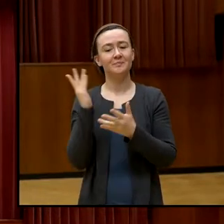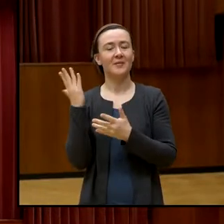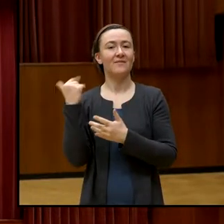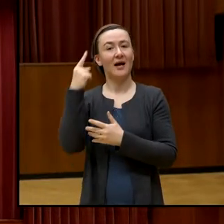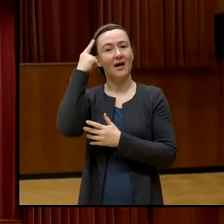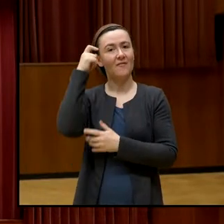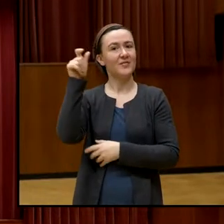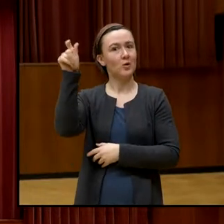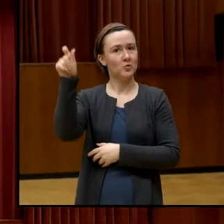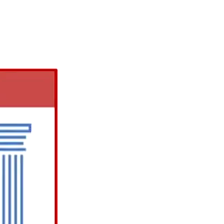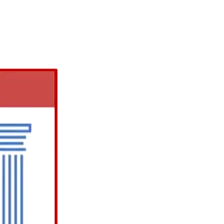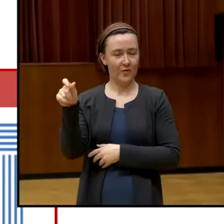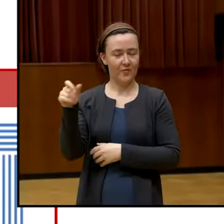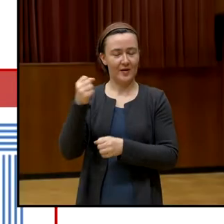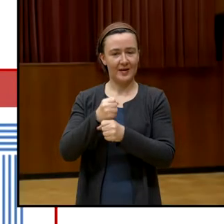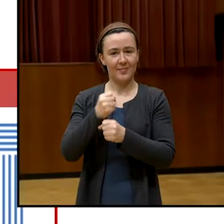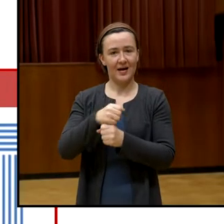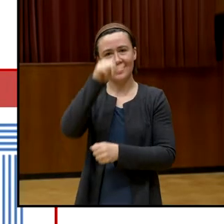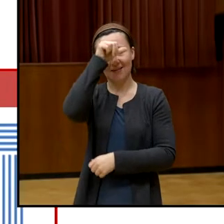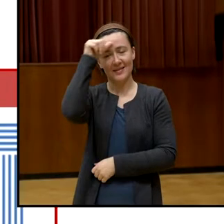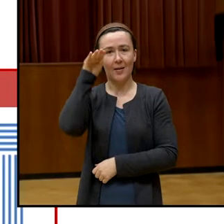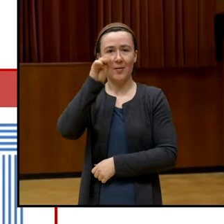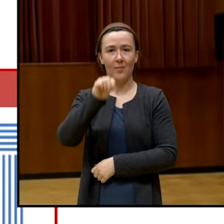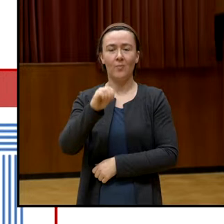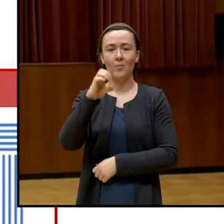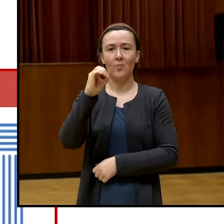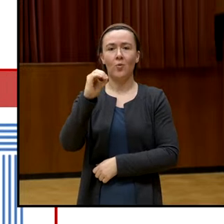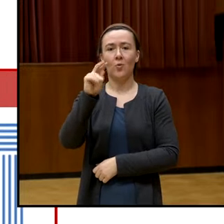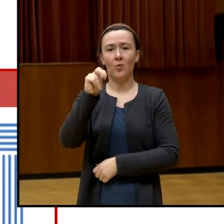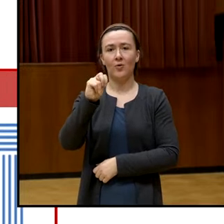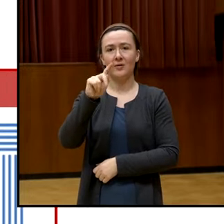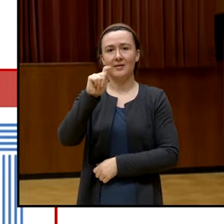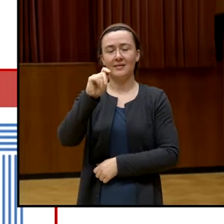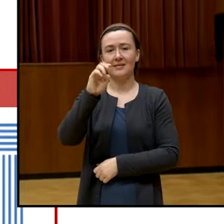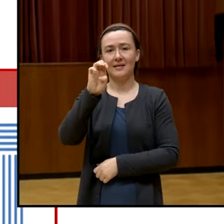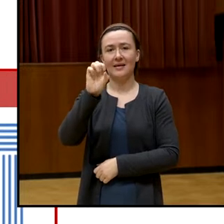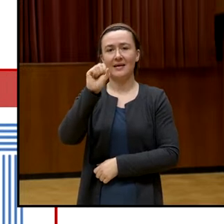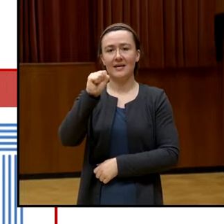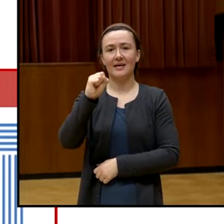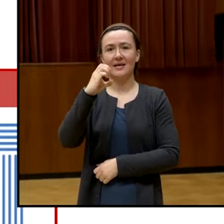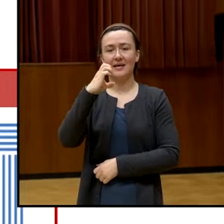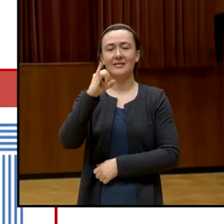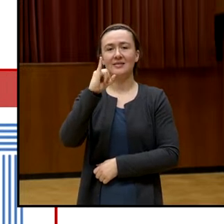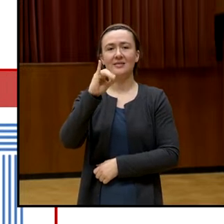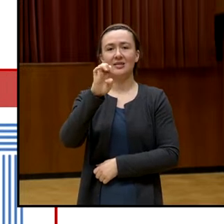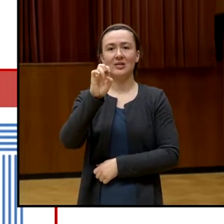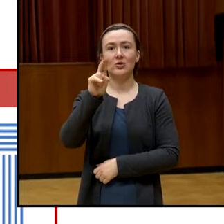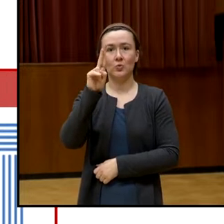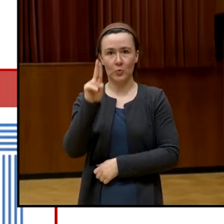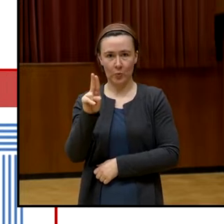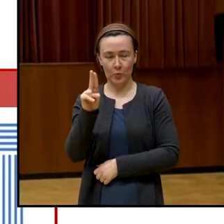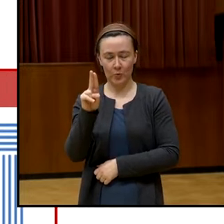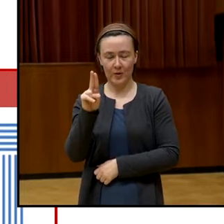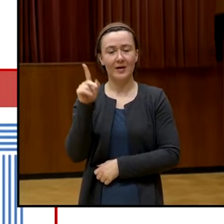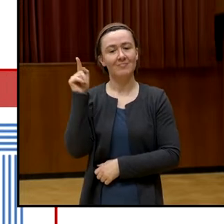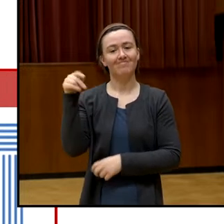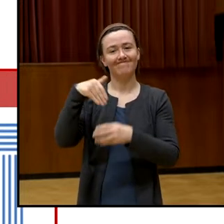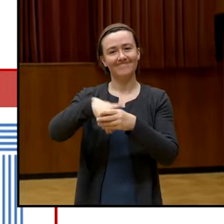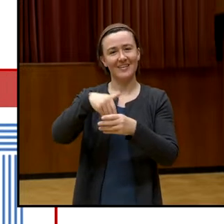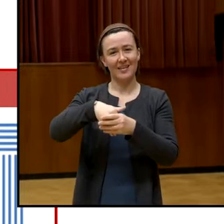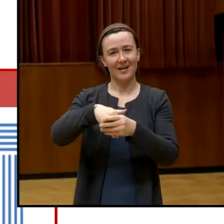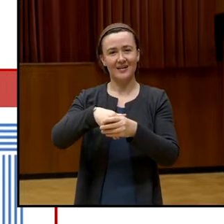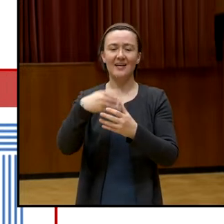gemacht hat, nämlich Montesquieu 1748. Und zwar geht es da um die sogenannten vier Säulen